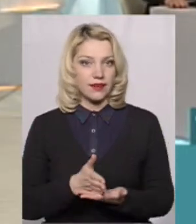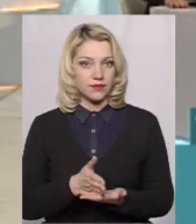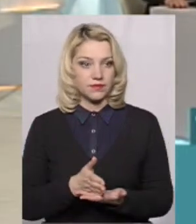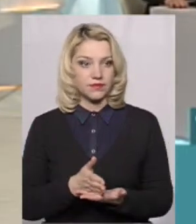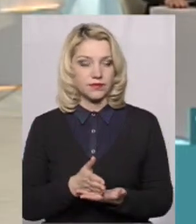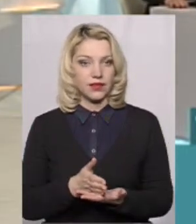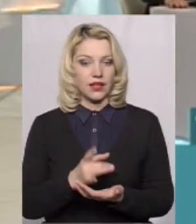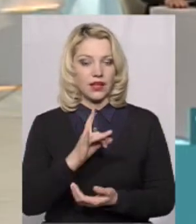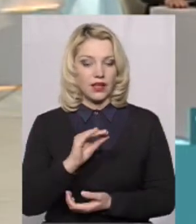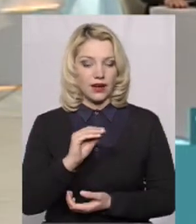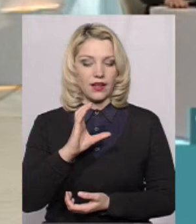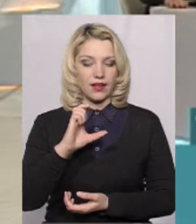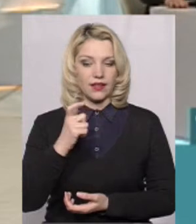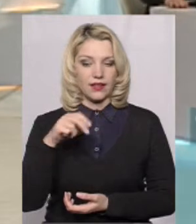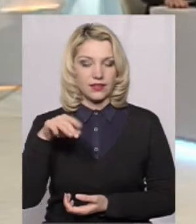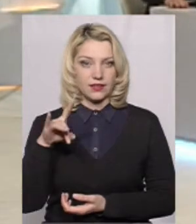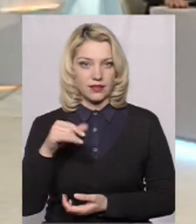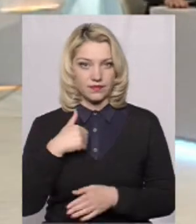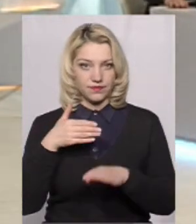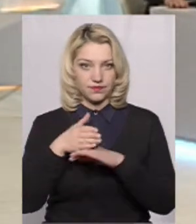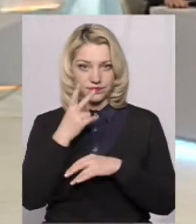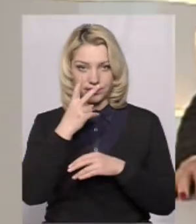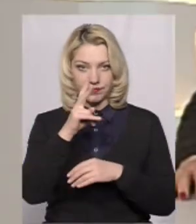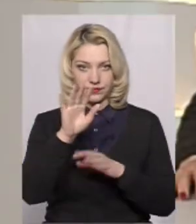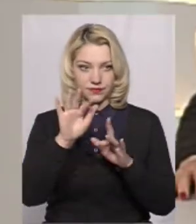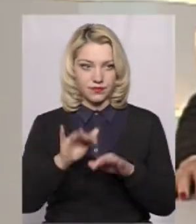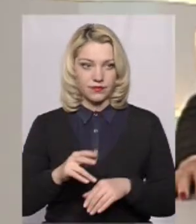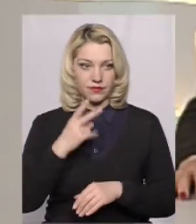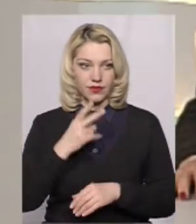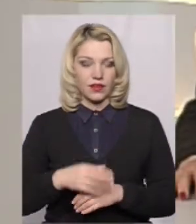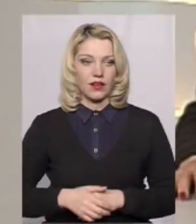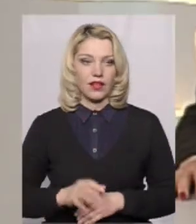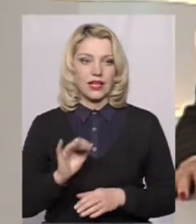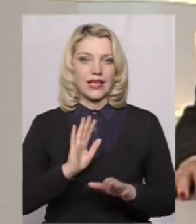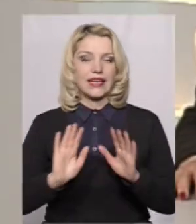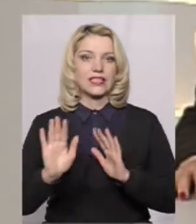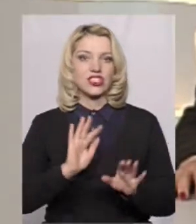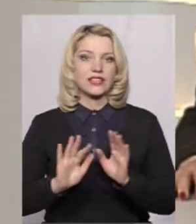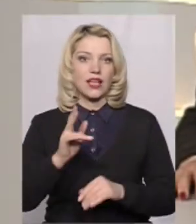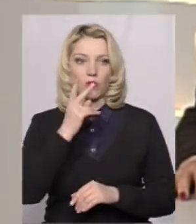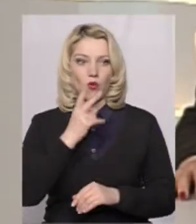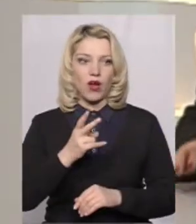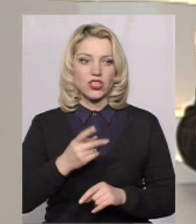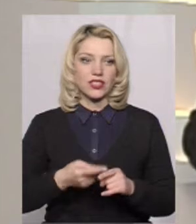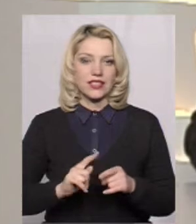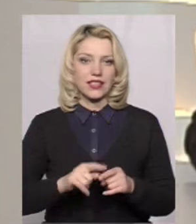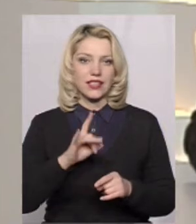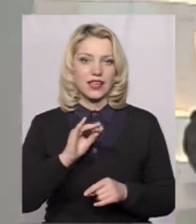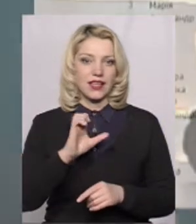реєстр. Я заходила туди. Зараз нам режисер покаже цей